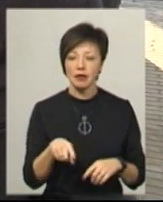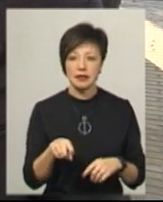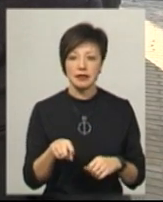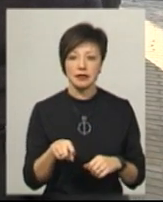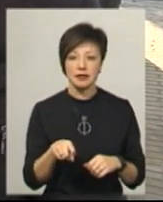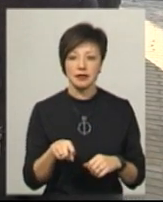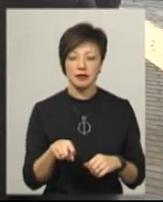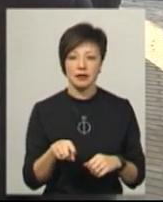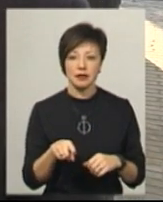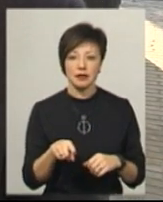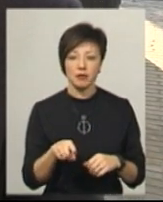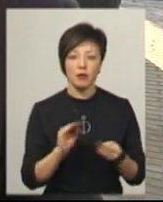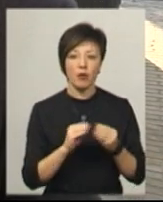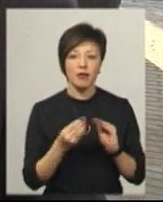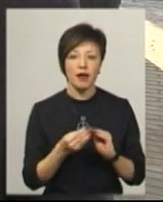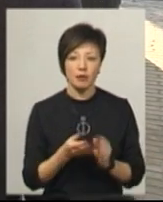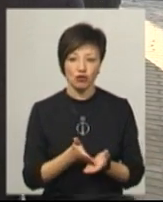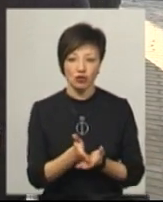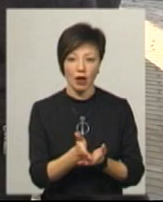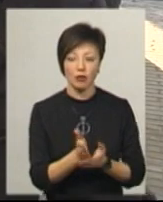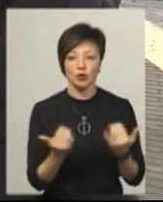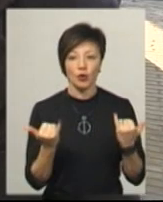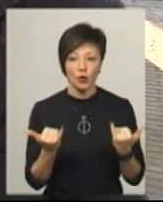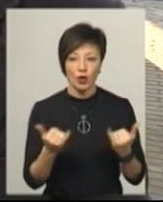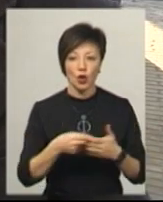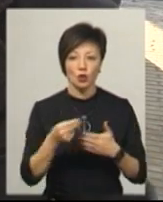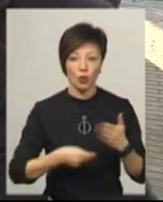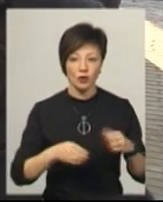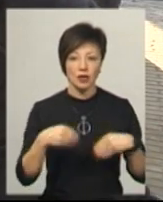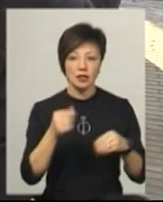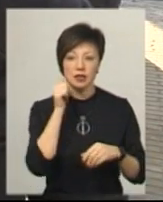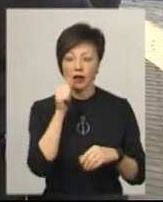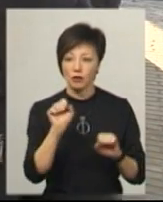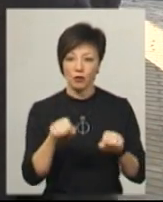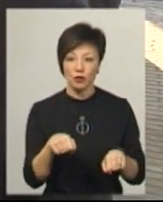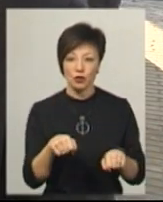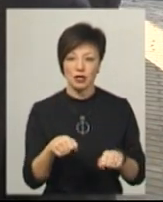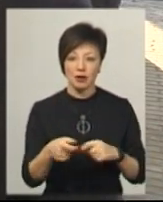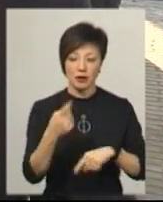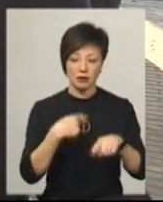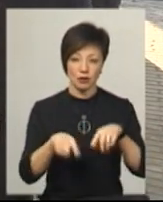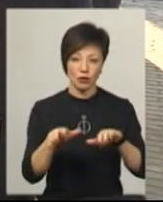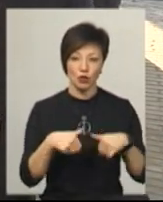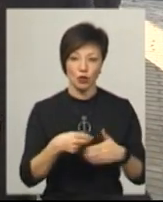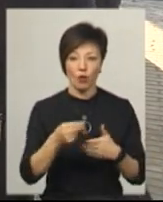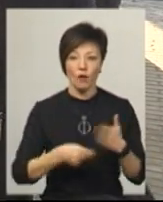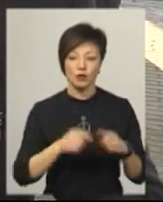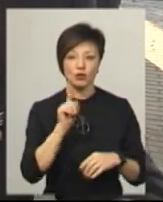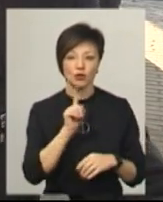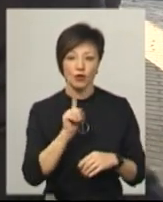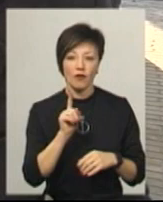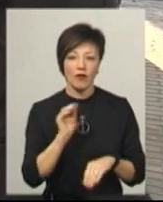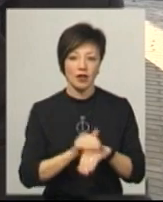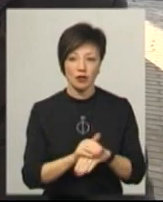такий проблемний шлях, оскільки сьогодні вона довідку виписує, завтра вона може відкликати цю довідку, мотивувати тим, що